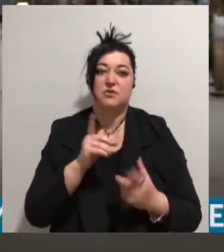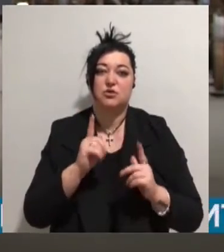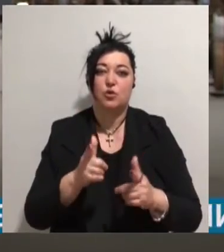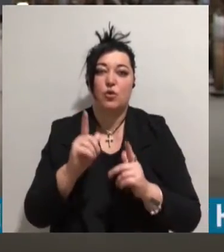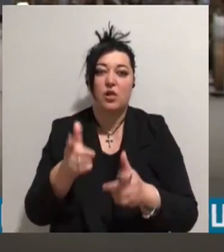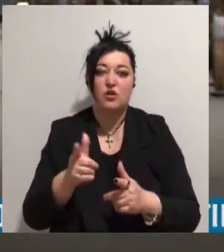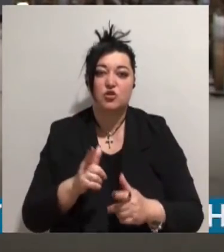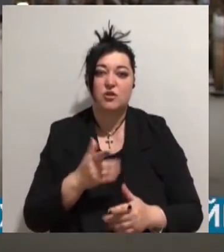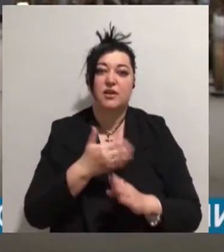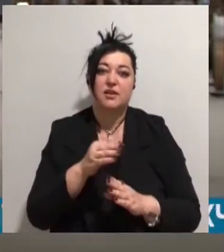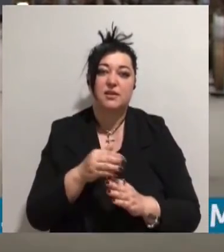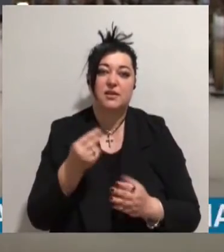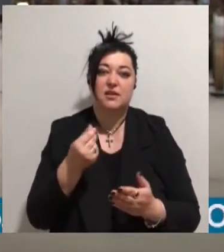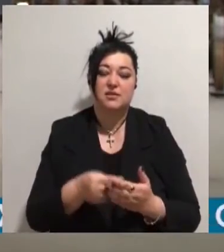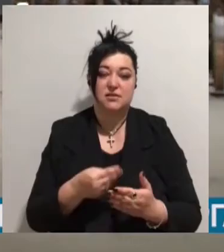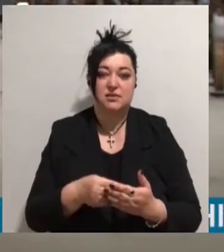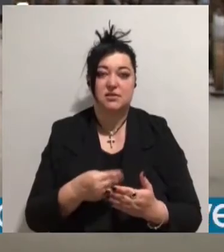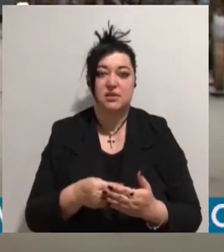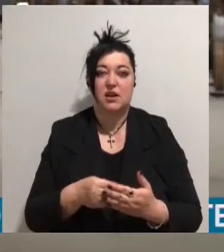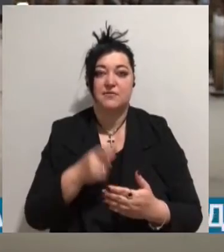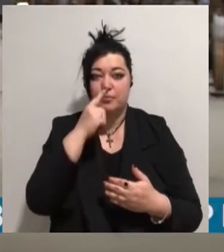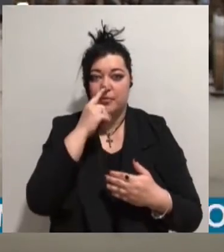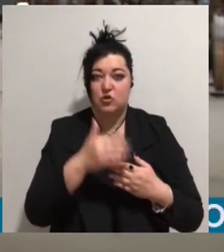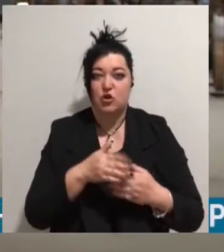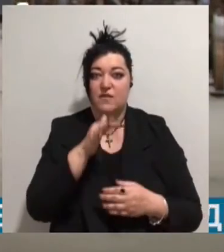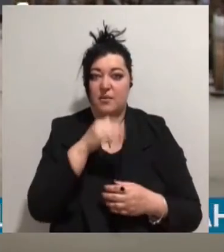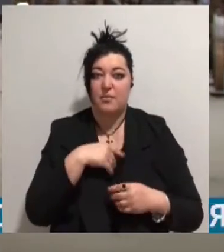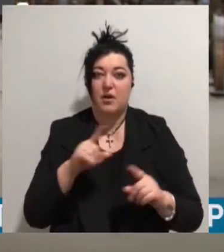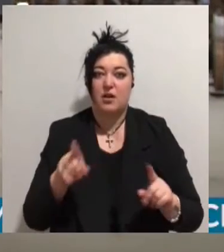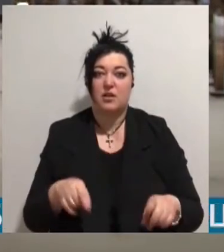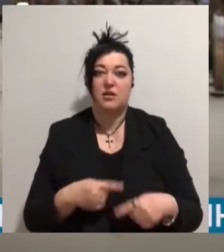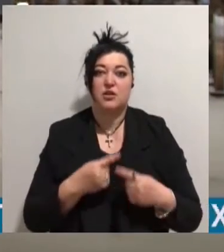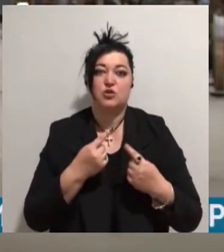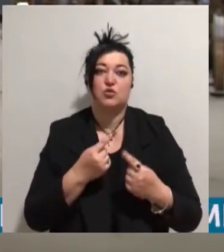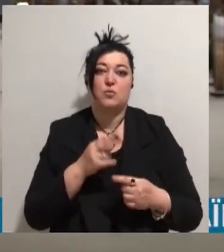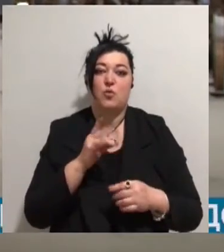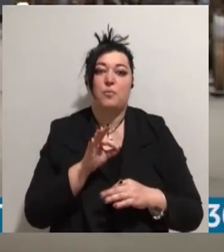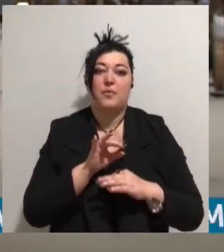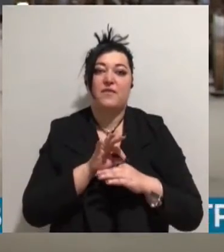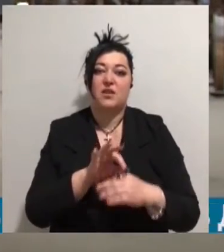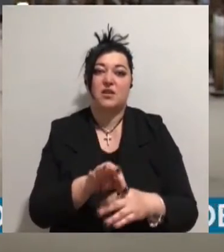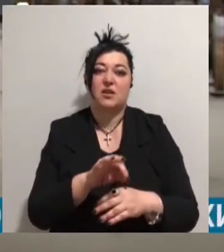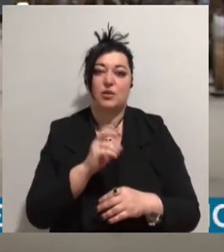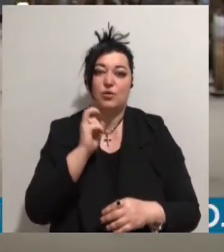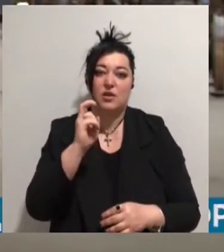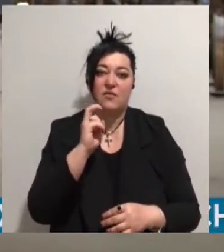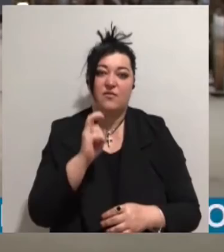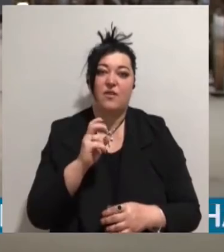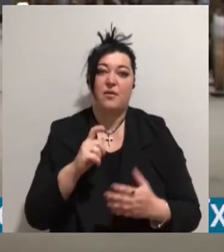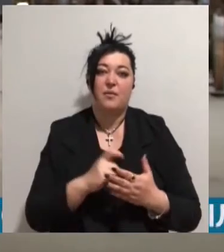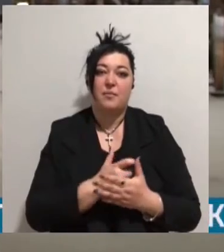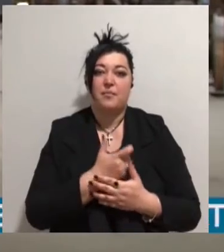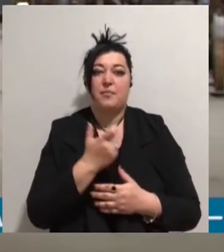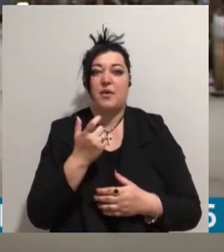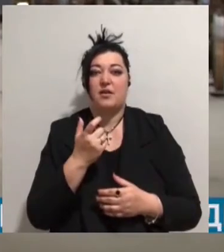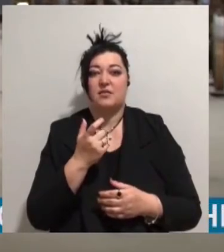кредитних средств. Ми в ближайшу часу організуємо тендер по приобретенню трамваїв. Опять-таки, ми плануємо приобрести длинні